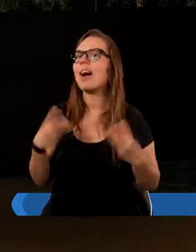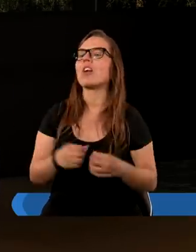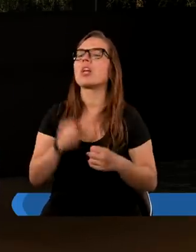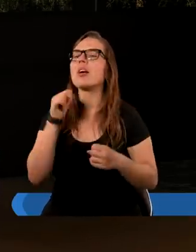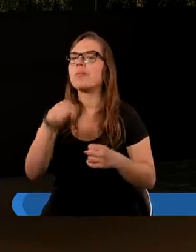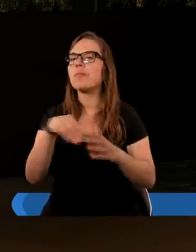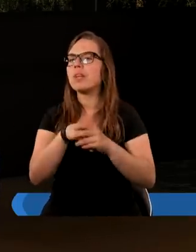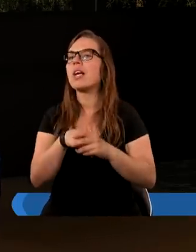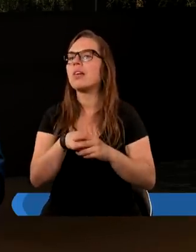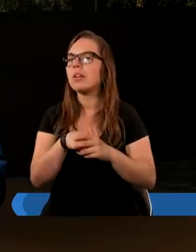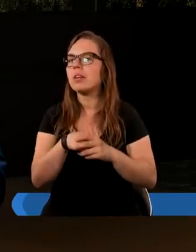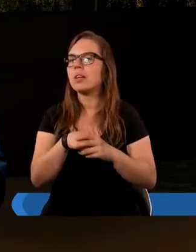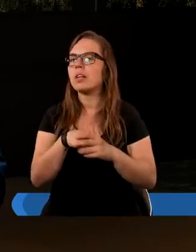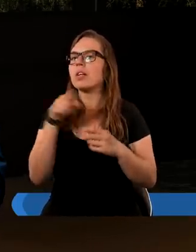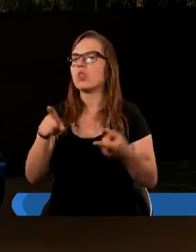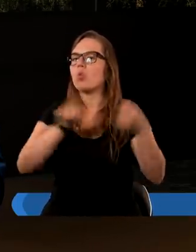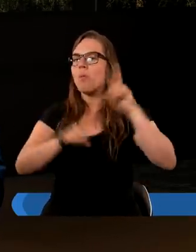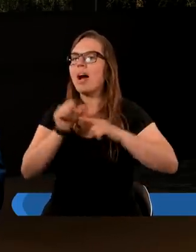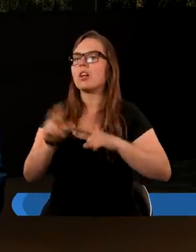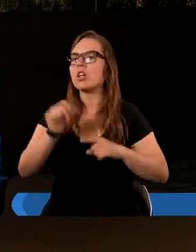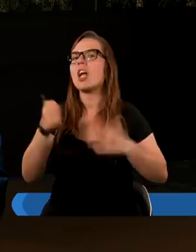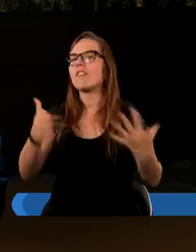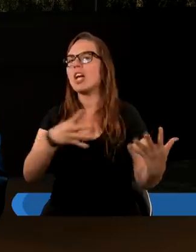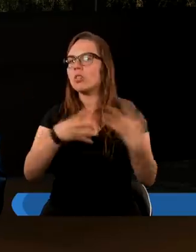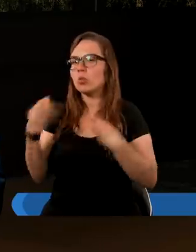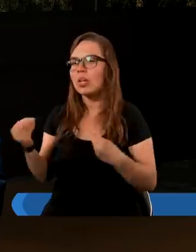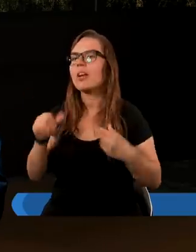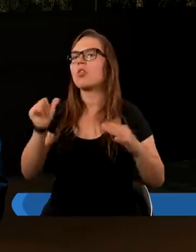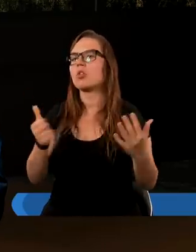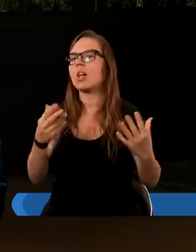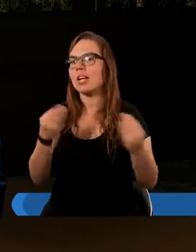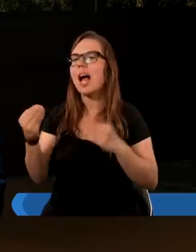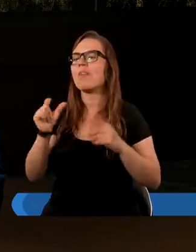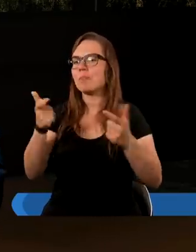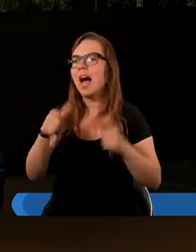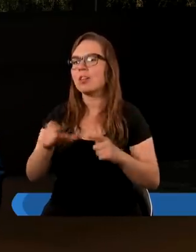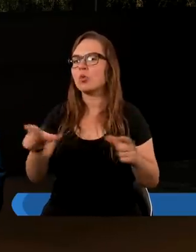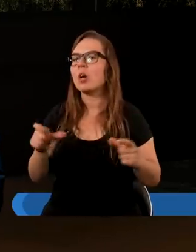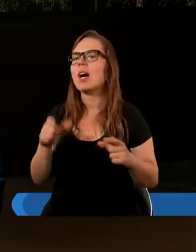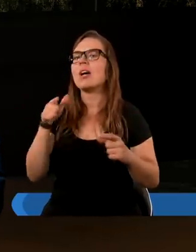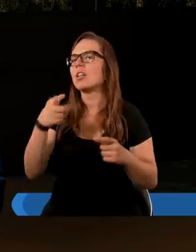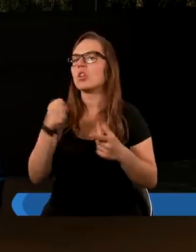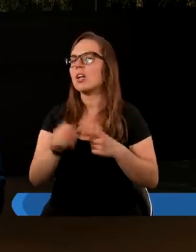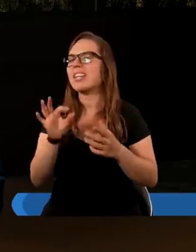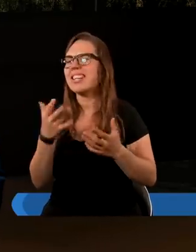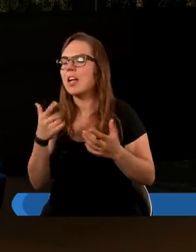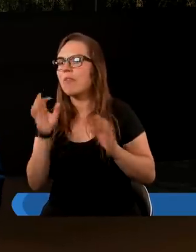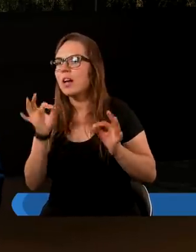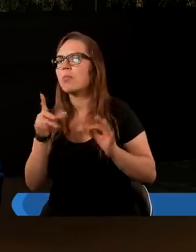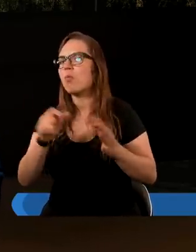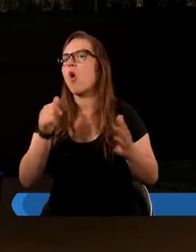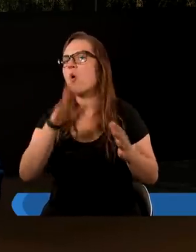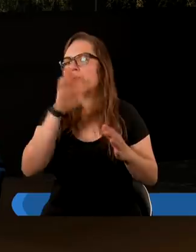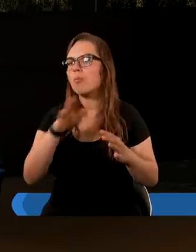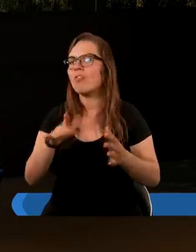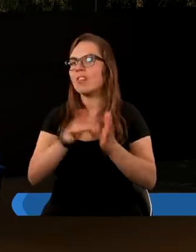Bibliach na przykład jest tłumaczone, jako że w sześciu dniach, w szóstym dniu Pan Bóg skończył. Natomiast jest to niewłaściwe, bo w